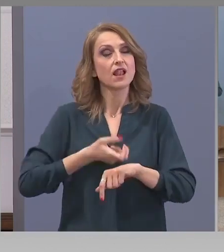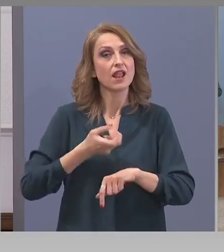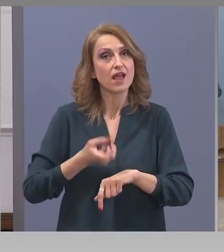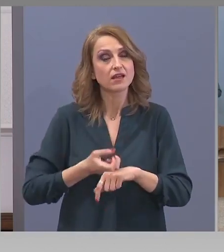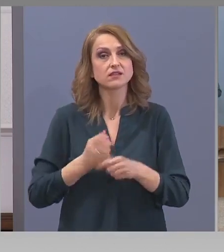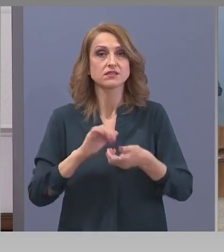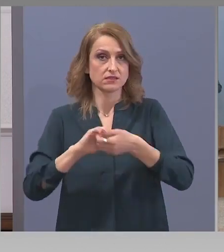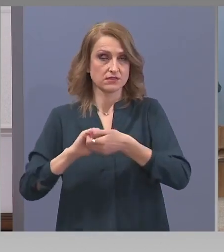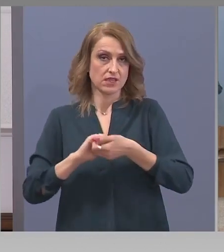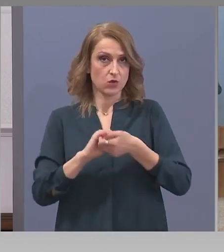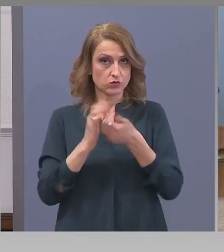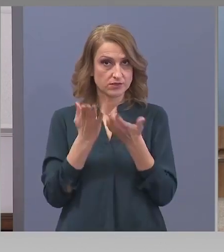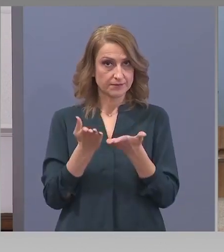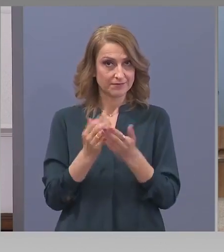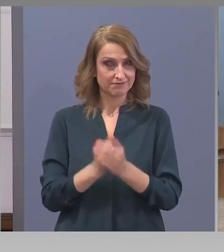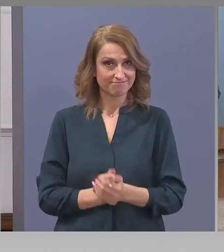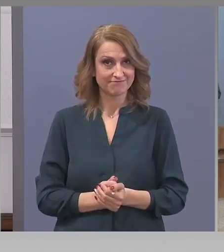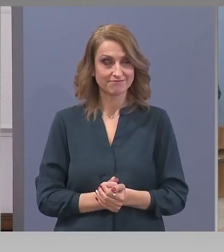съюз.